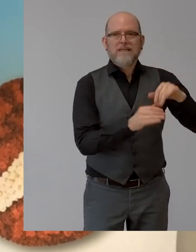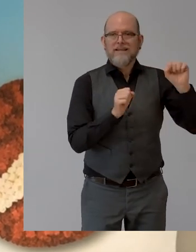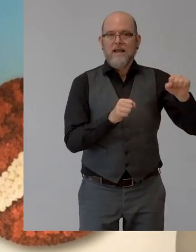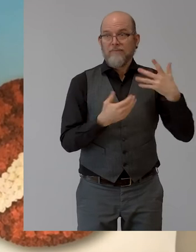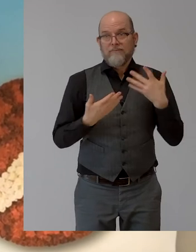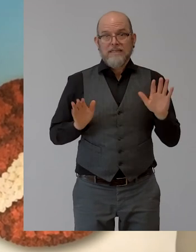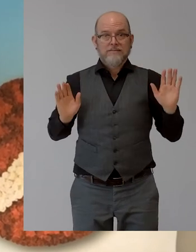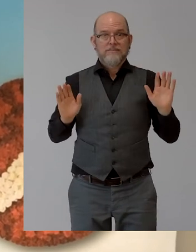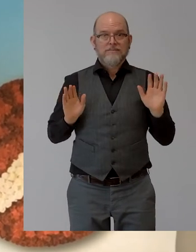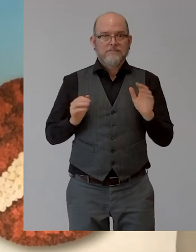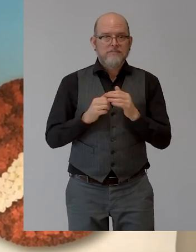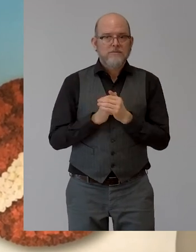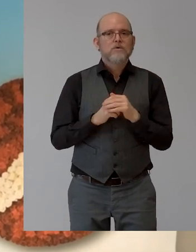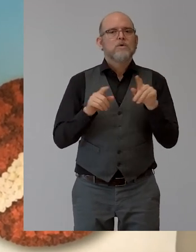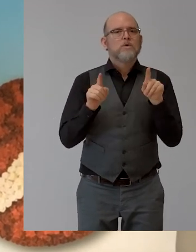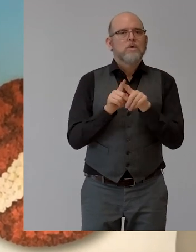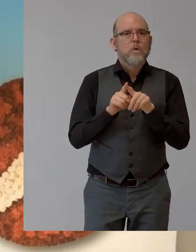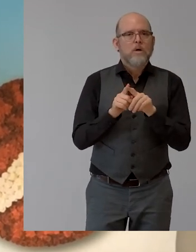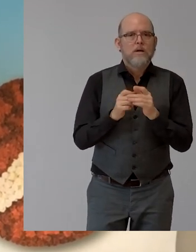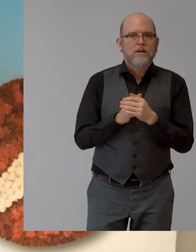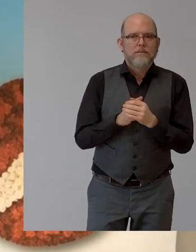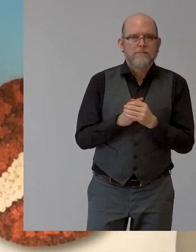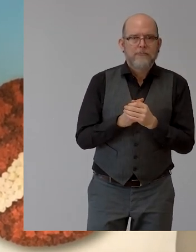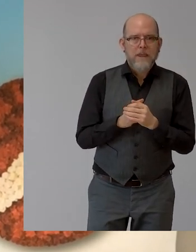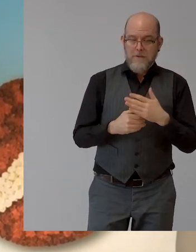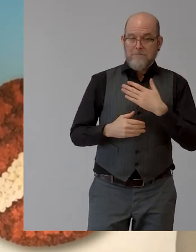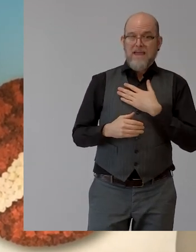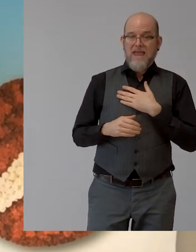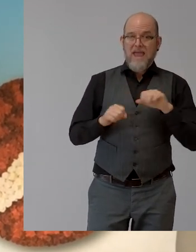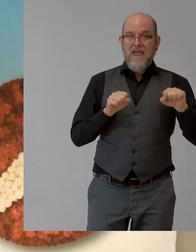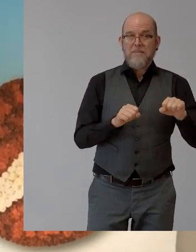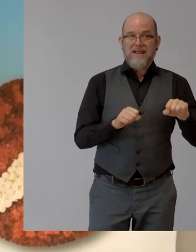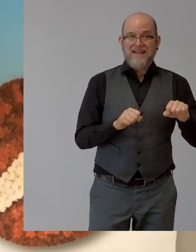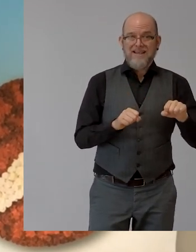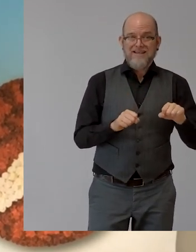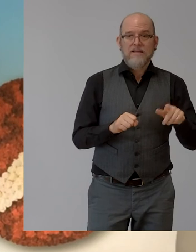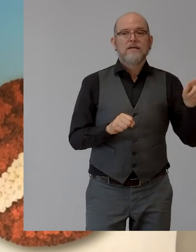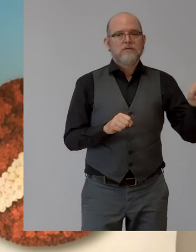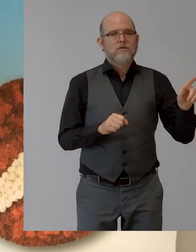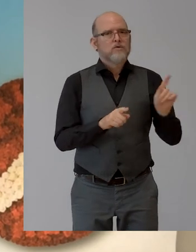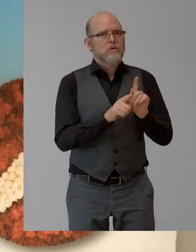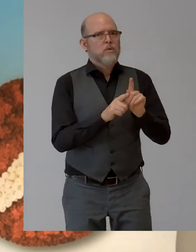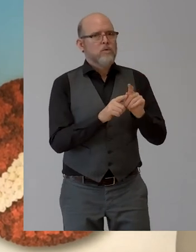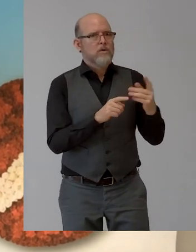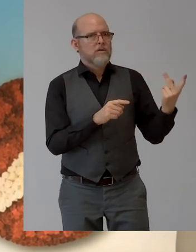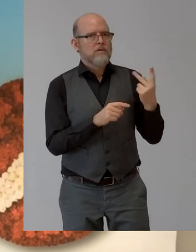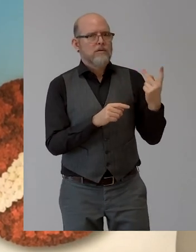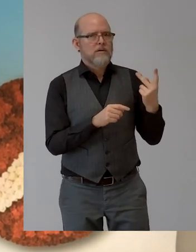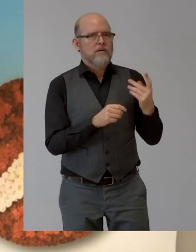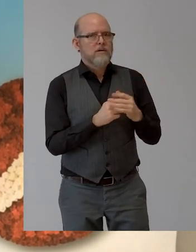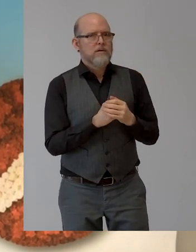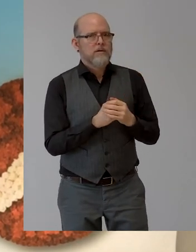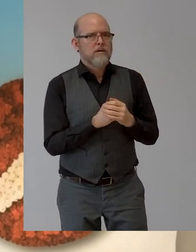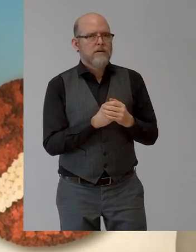Templin, of MyAbility, he challenged us on the one hand a lot, but also encouraged